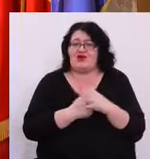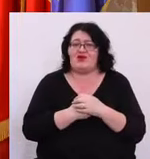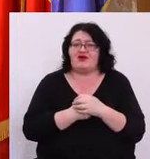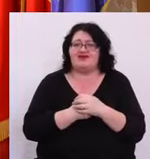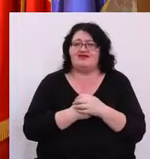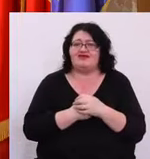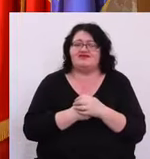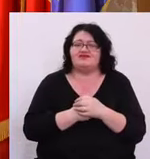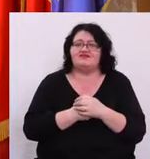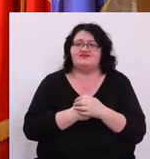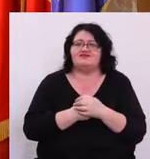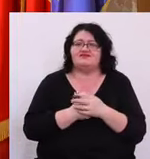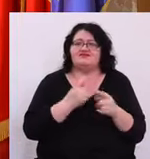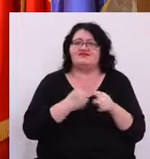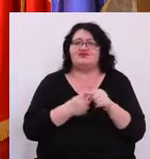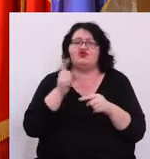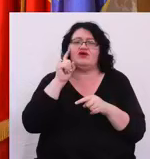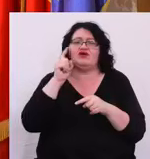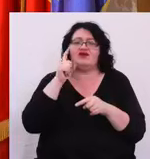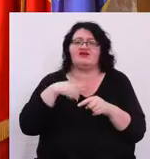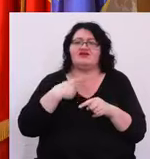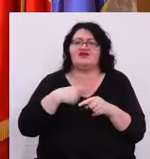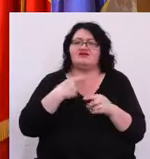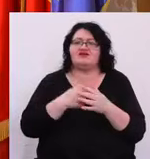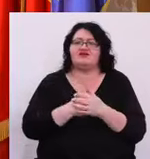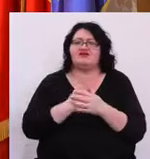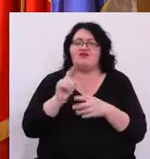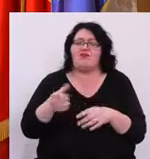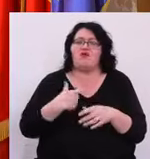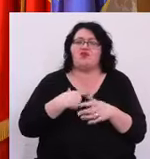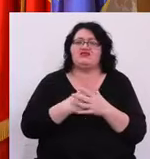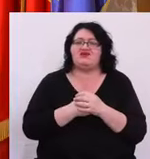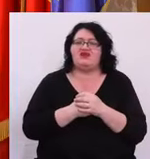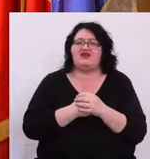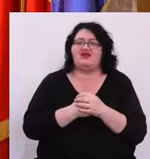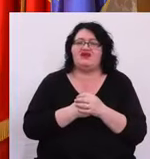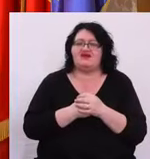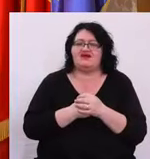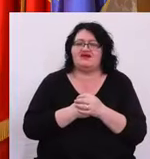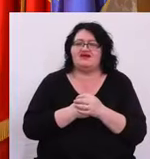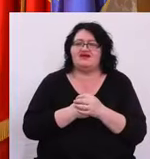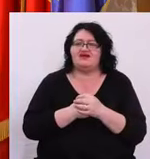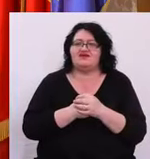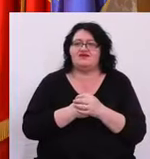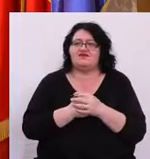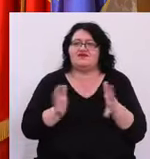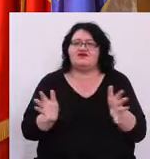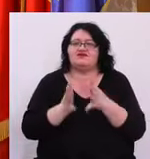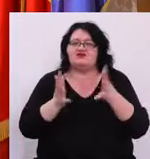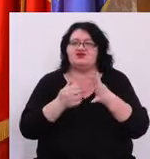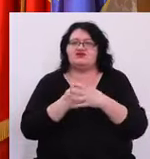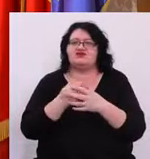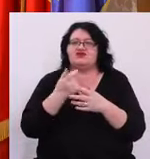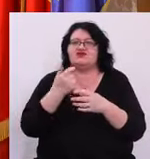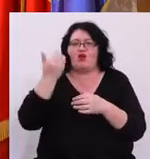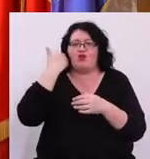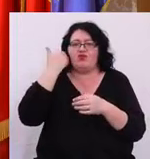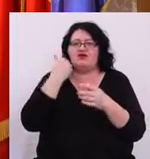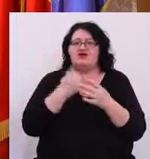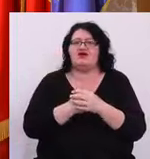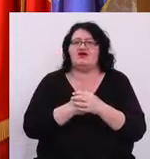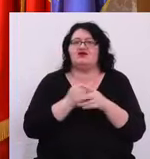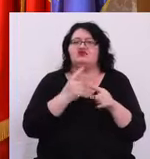să fiu sincer Și cred că este posibil să susții tu o anumită